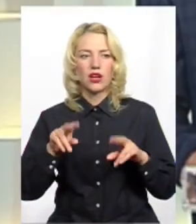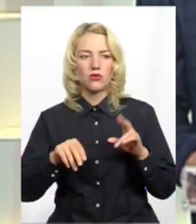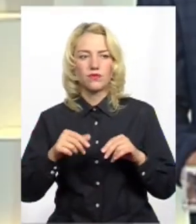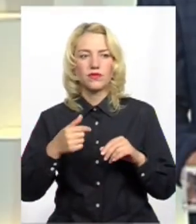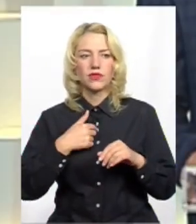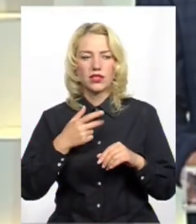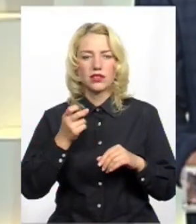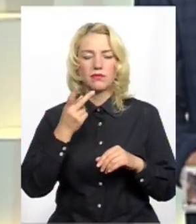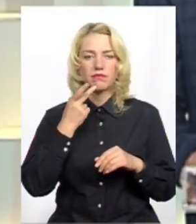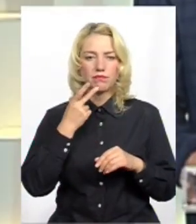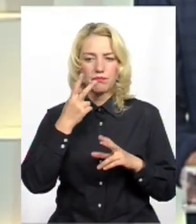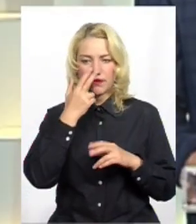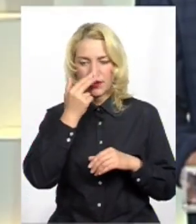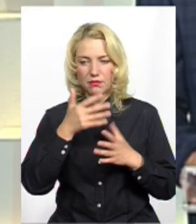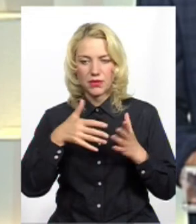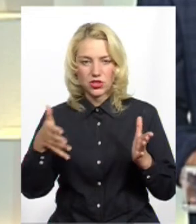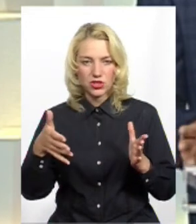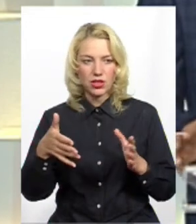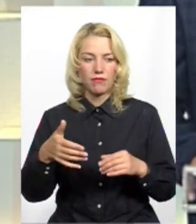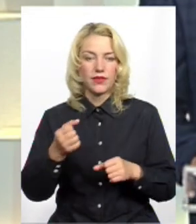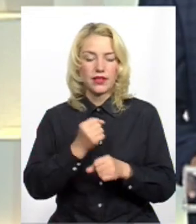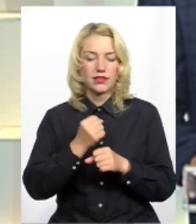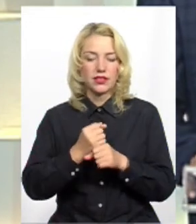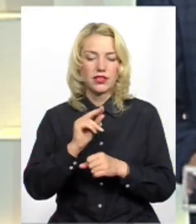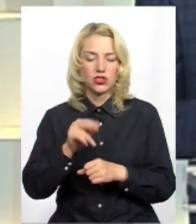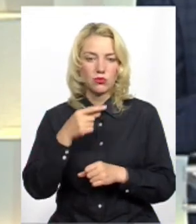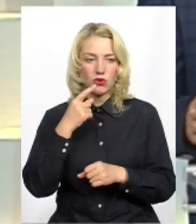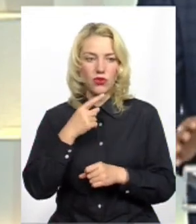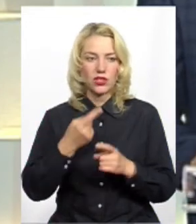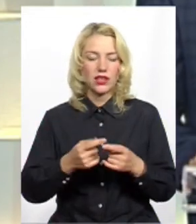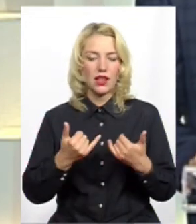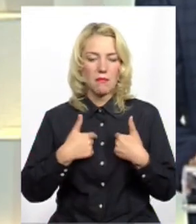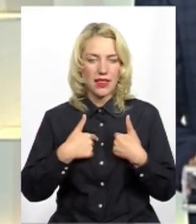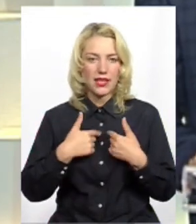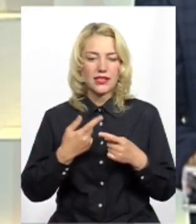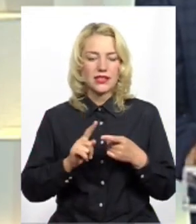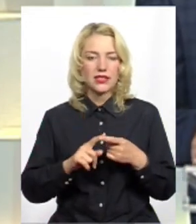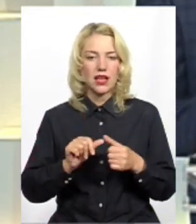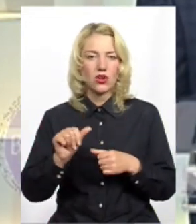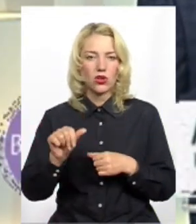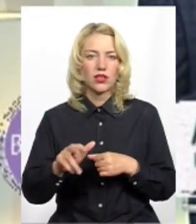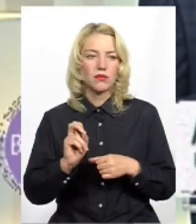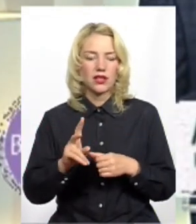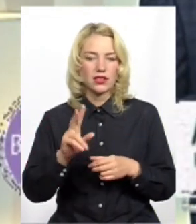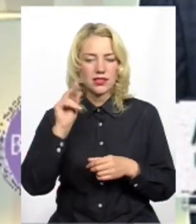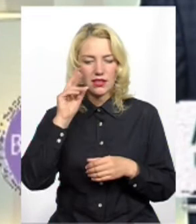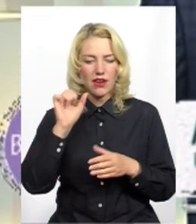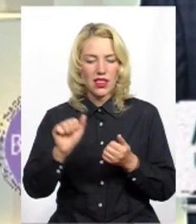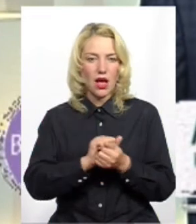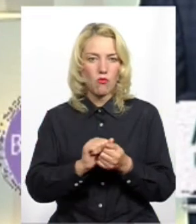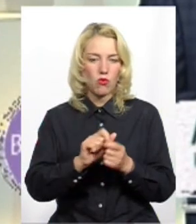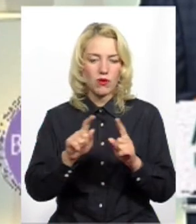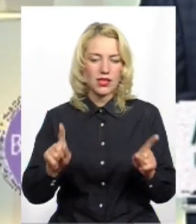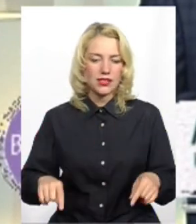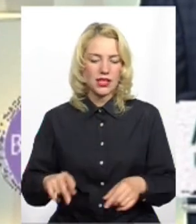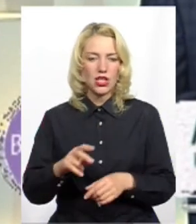зазвичай привик більше діяти, ніж говорити. Для мене це, окрім якихось цифр на бумазі,